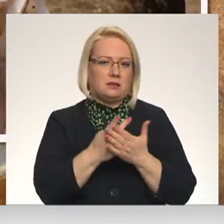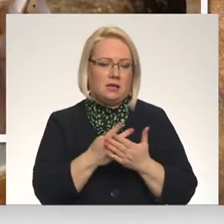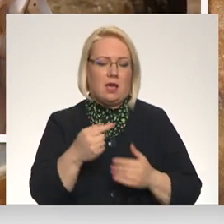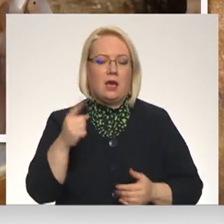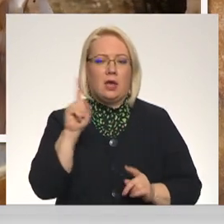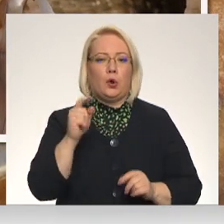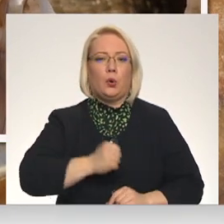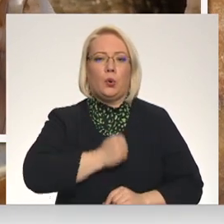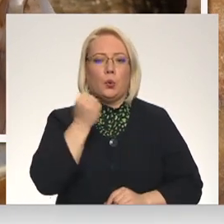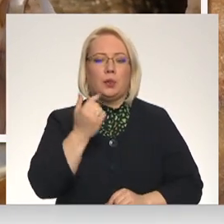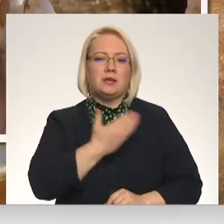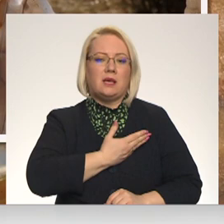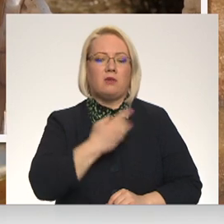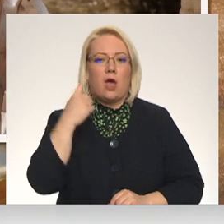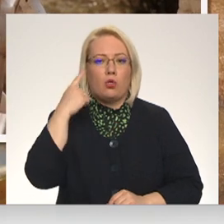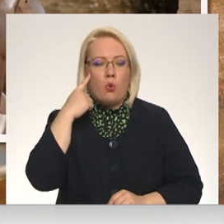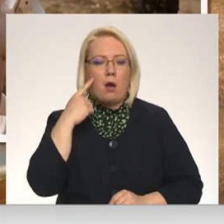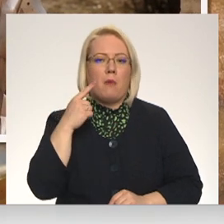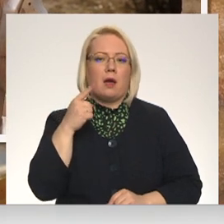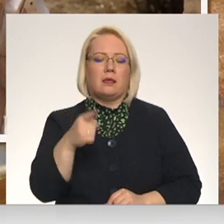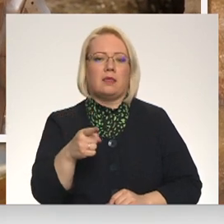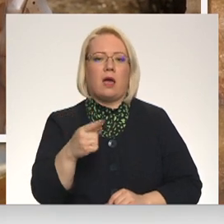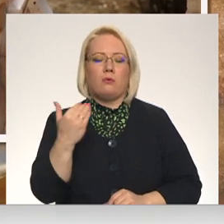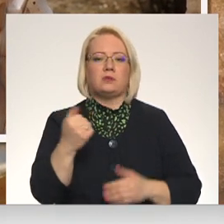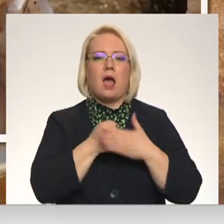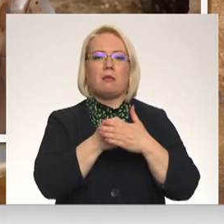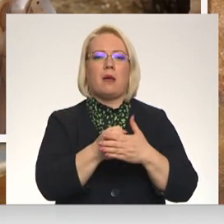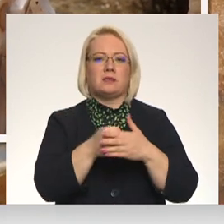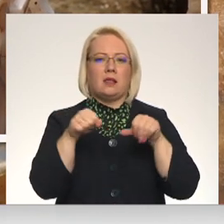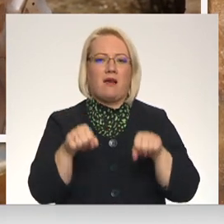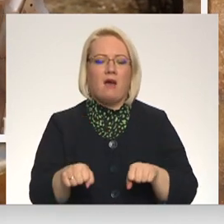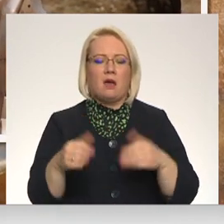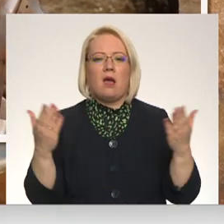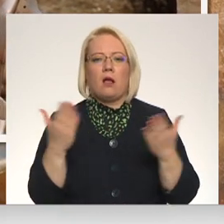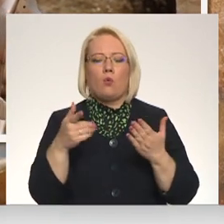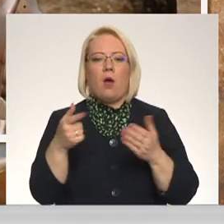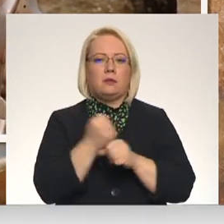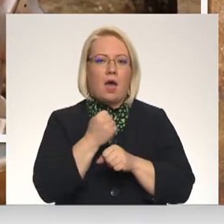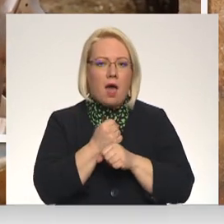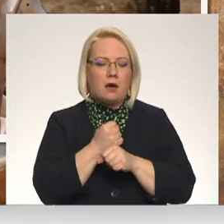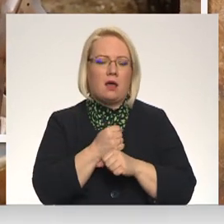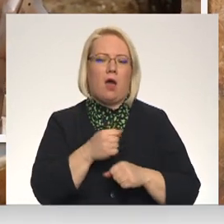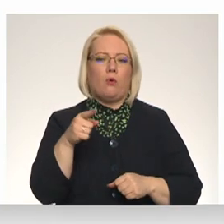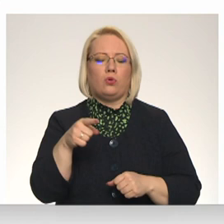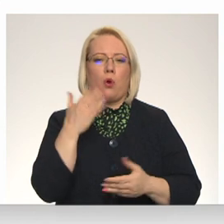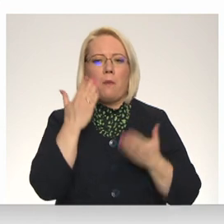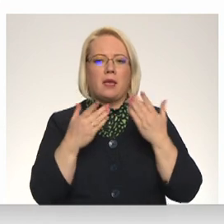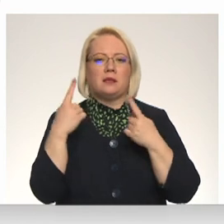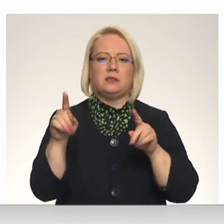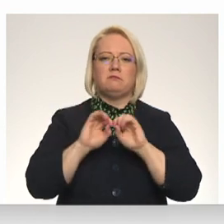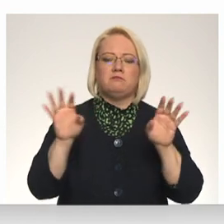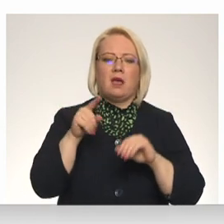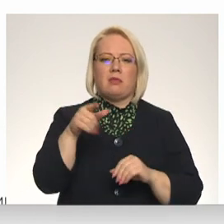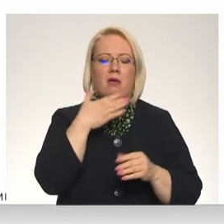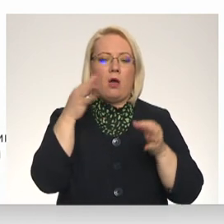grūti dzīvot ar domu, ka ties atbalstītās režīmas kaut ko tādu dara. Vieglāk ir sevi iestāstīt, ka tā nav taisnība. Kampaņa